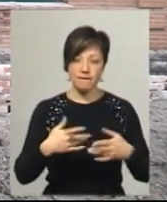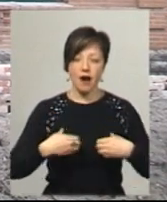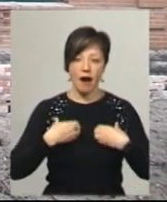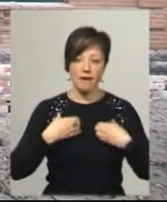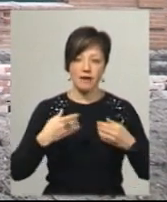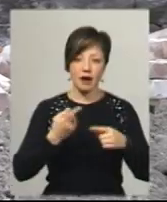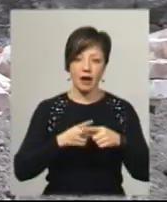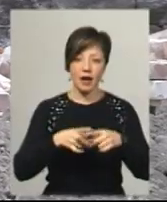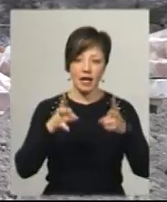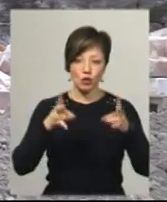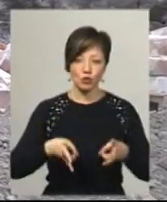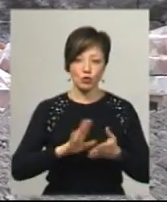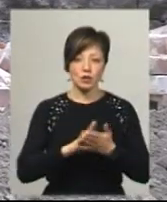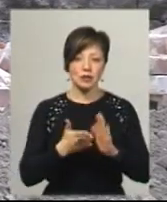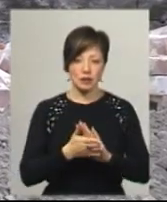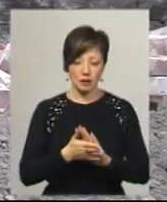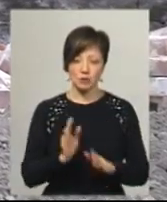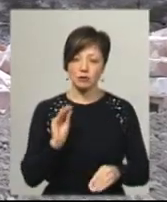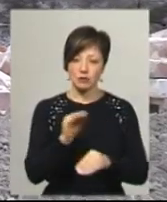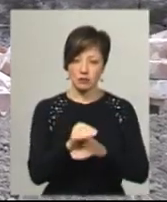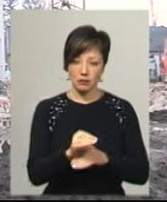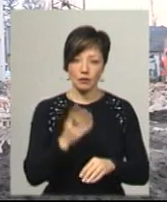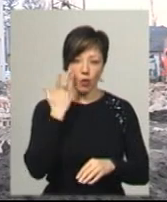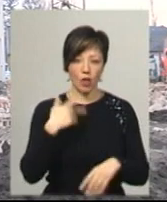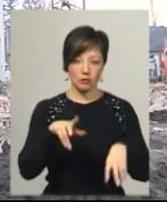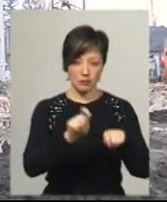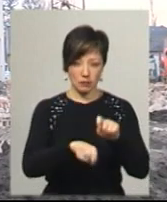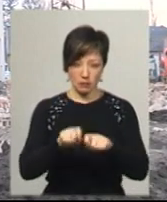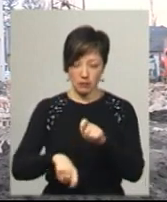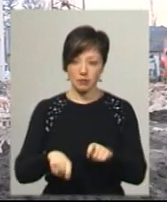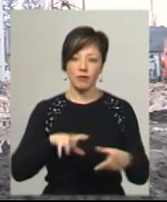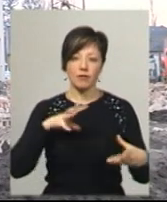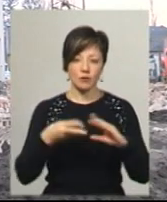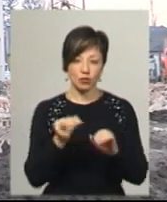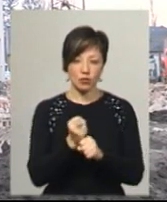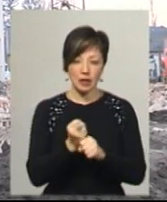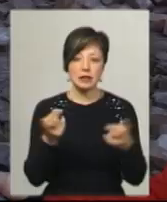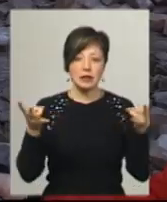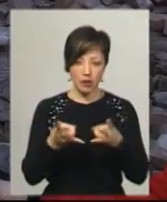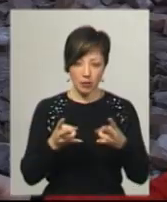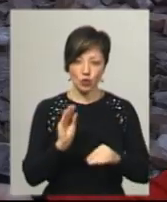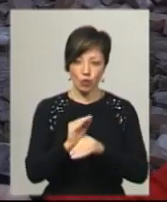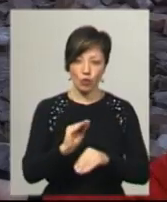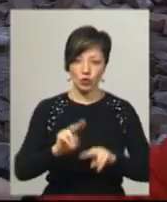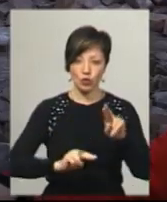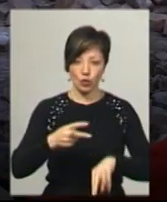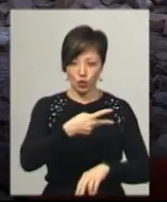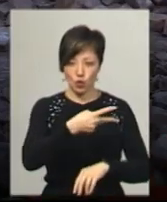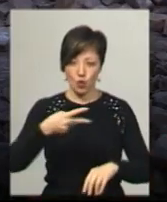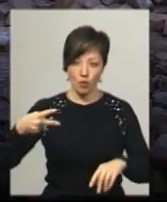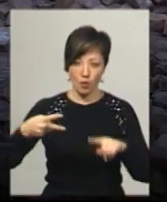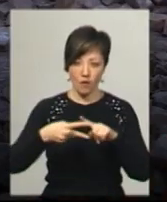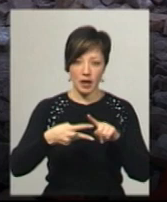Сатанівський селищний голова Альберт Сопков. Додає, після обстеження дійшли висновку про доцільність до будови другого поверху. Школа будується по